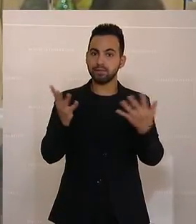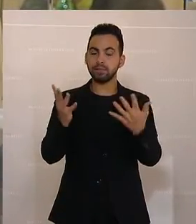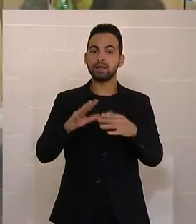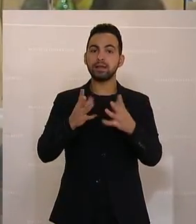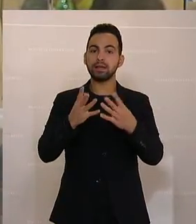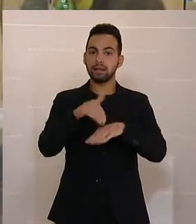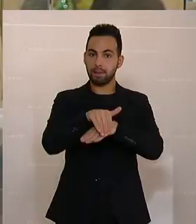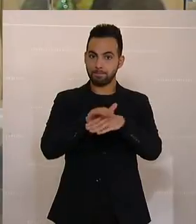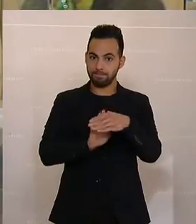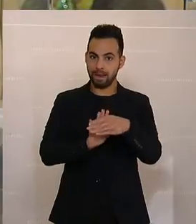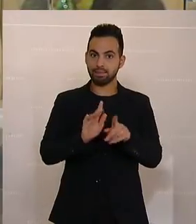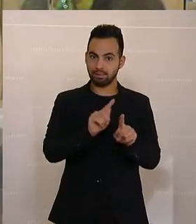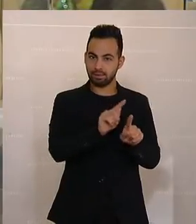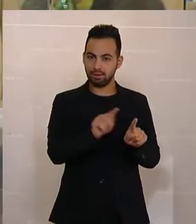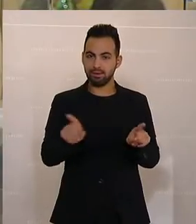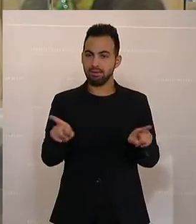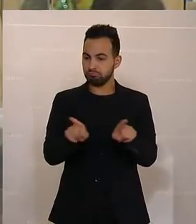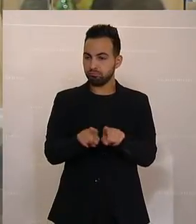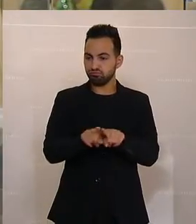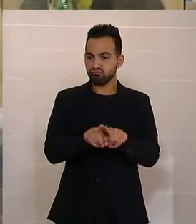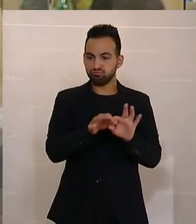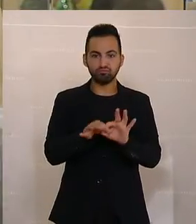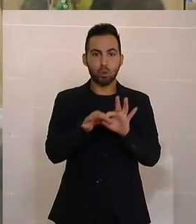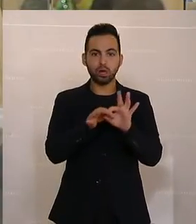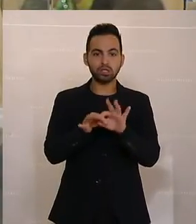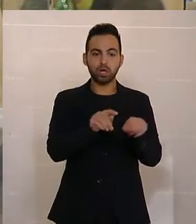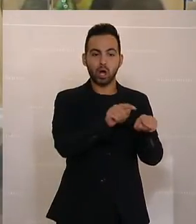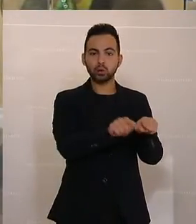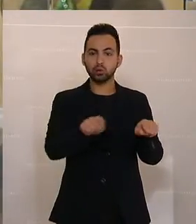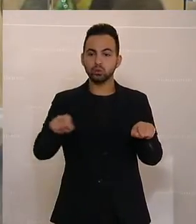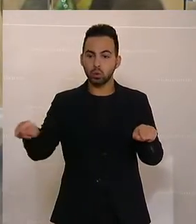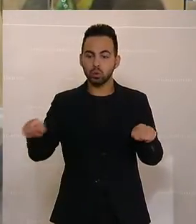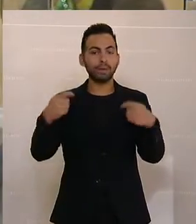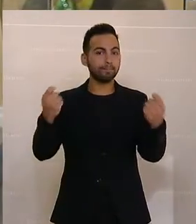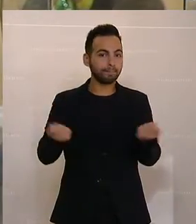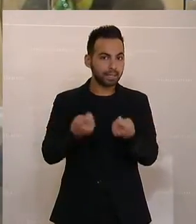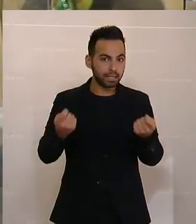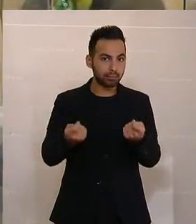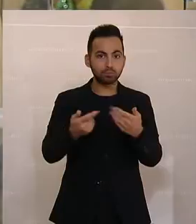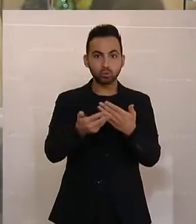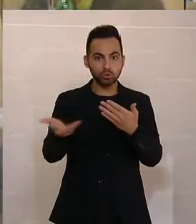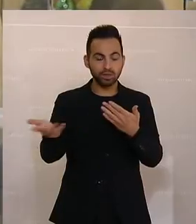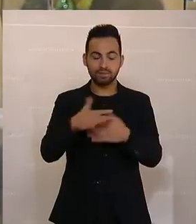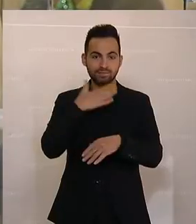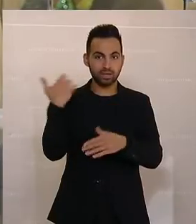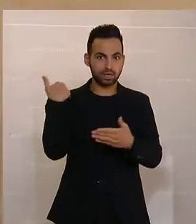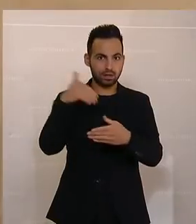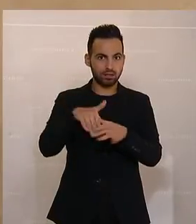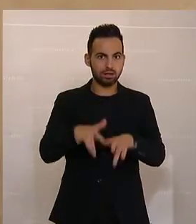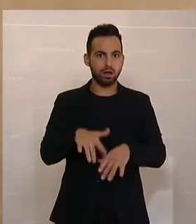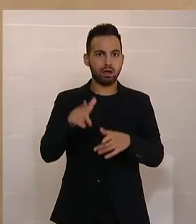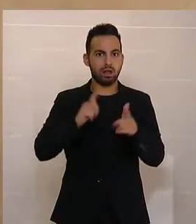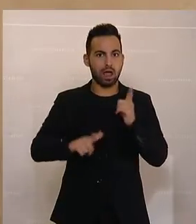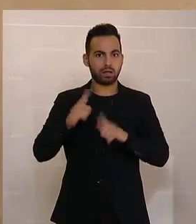Gemeinden wie viele Organisationen, Betriebe und so weiter unter Corona gelitten haben. Und deswegen